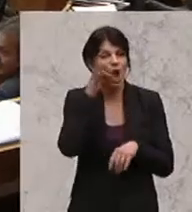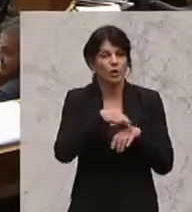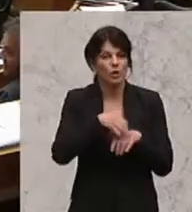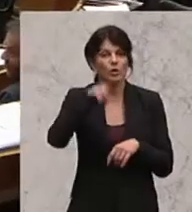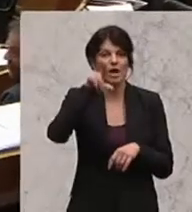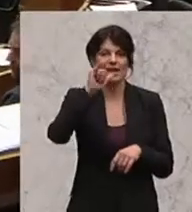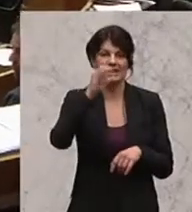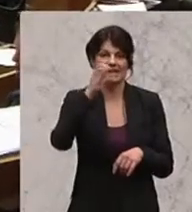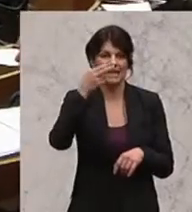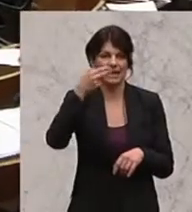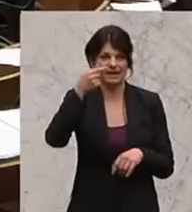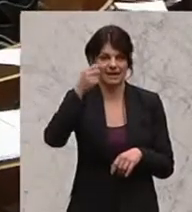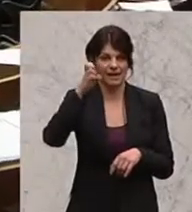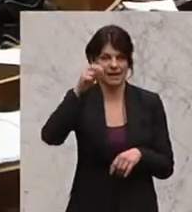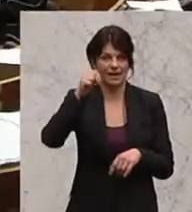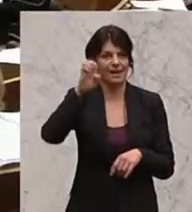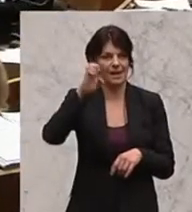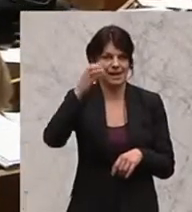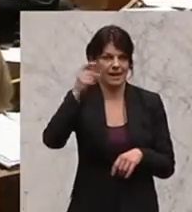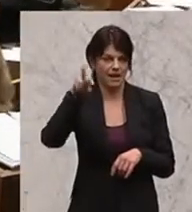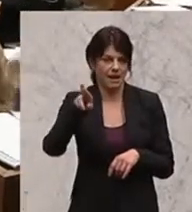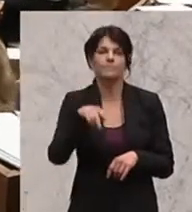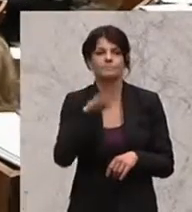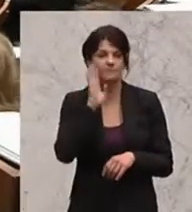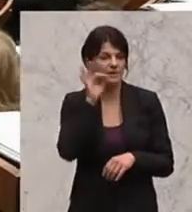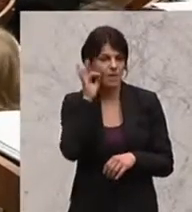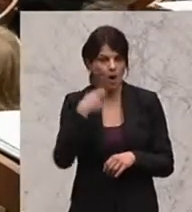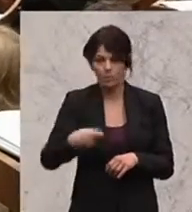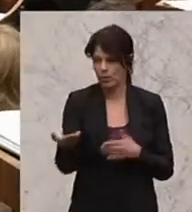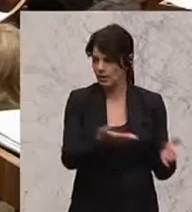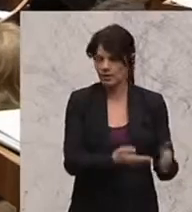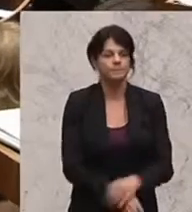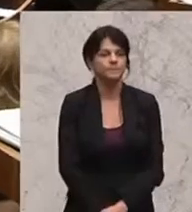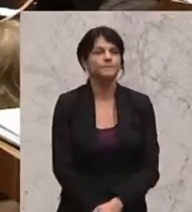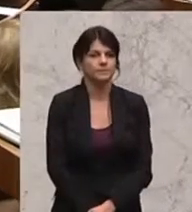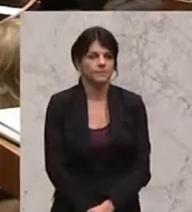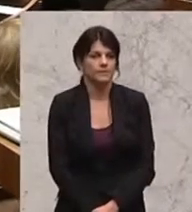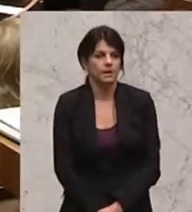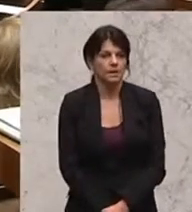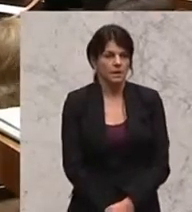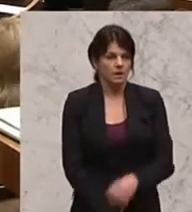Und als nächste Rednerin an Bord Ruperta Lichtnecker, die Wirtschaftssprecherin der Grünen.